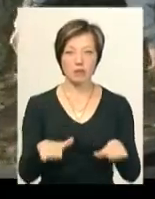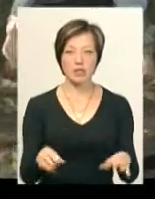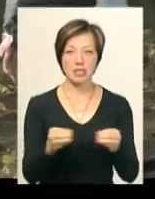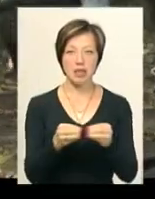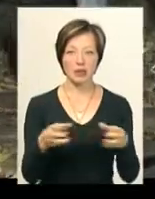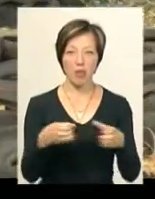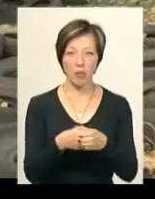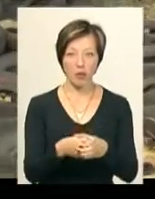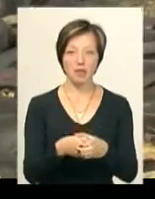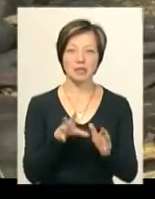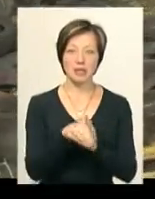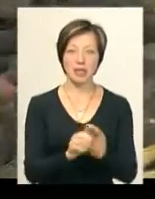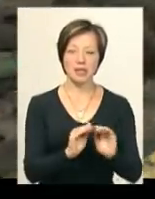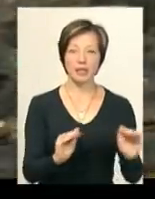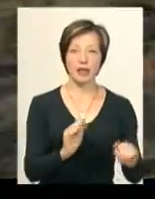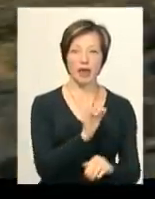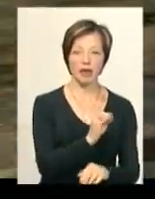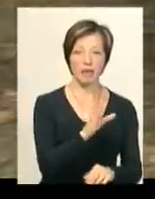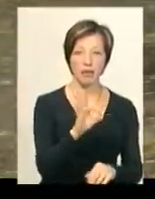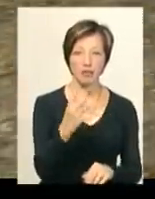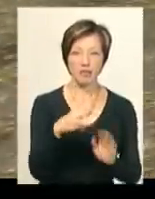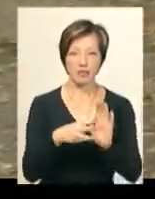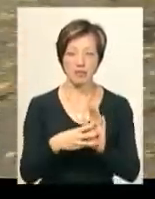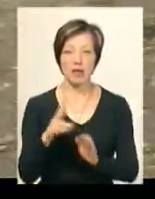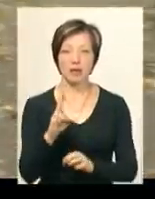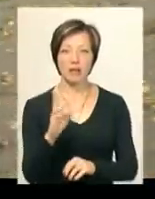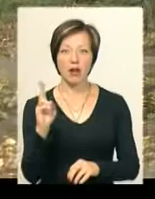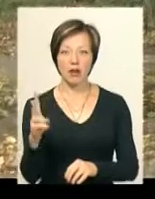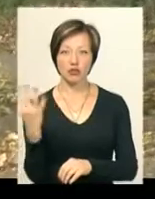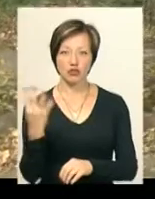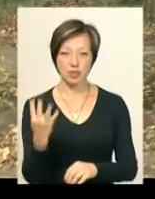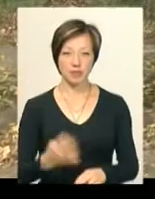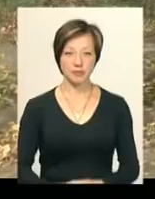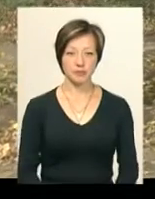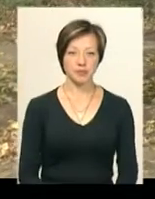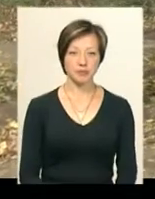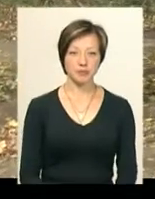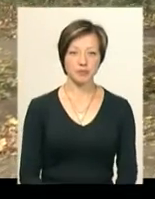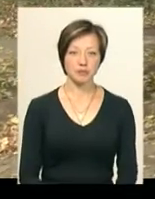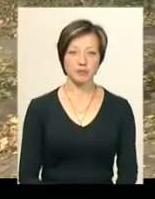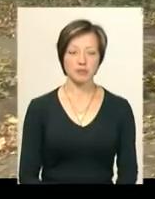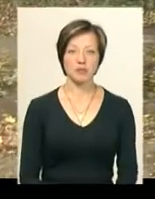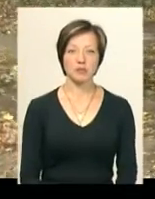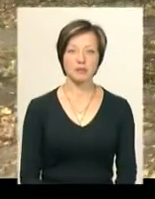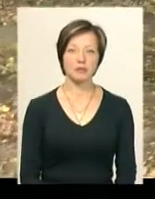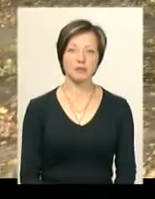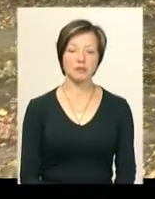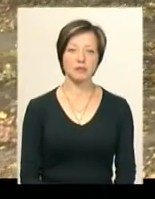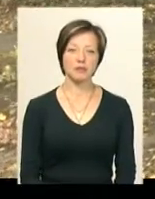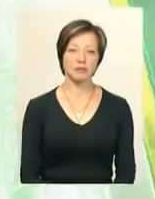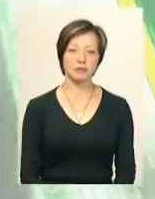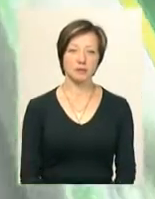-та команда, яка складалася з учнів НВО номер 28 та НВК номер 4. Світлана Поробок, Віктор Кривий – Новини, Поділля, центр.